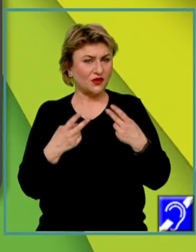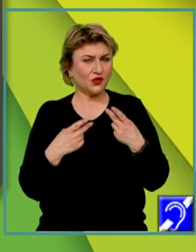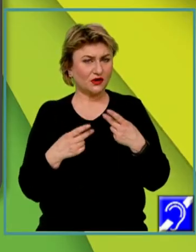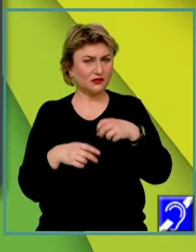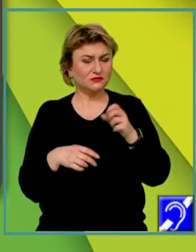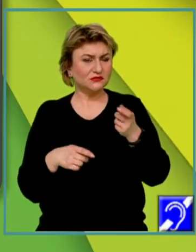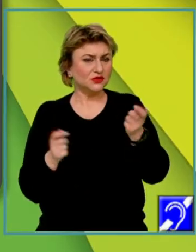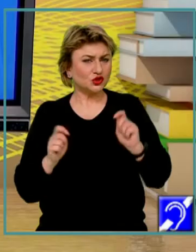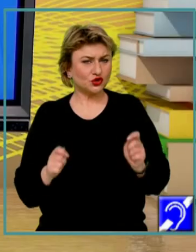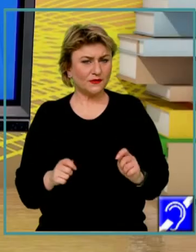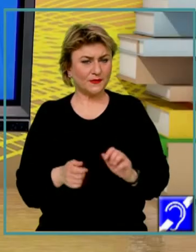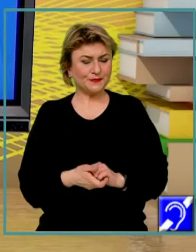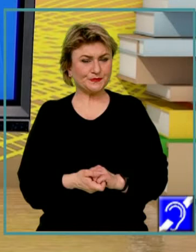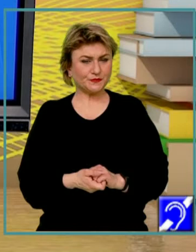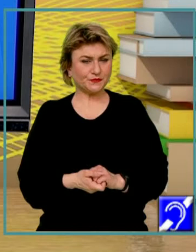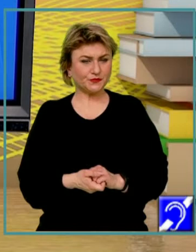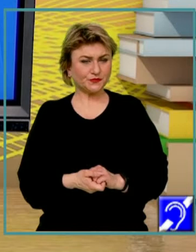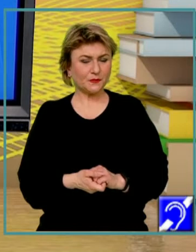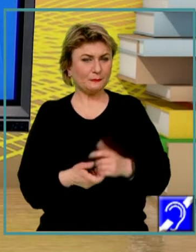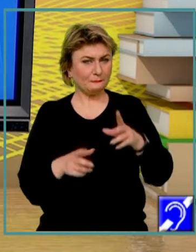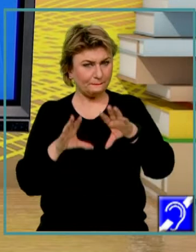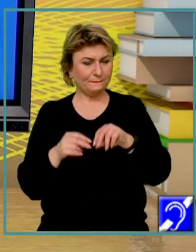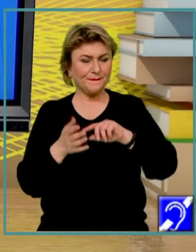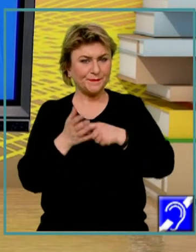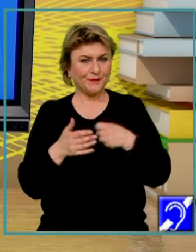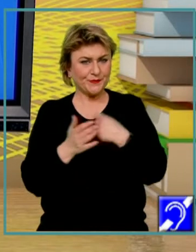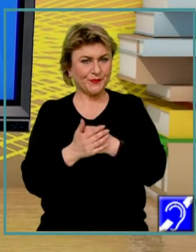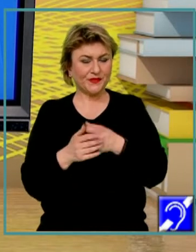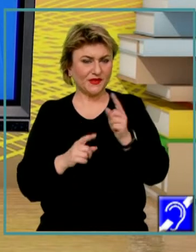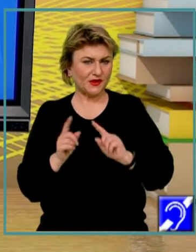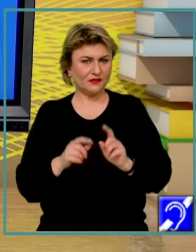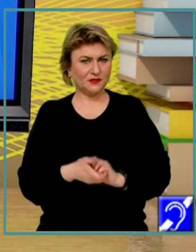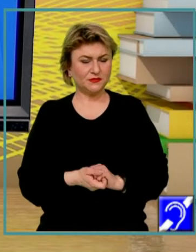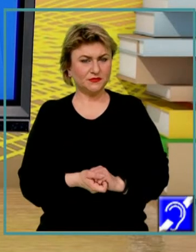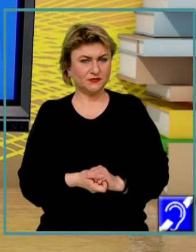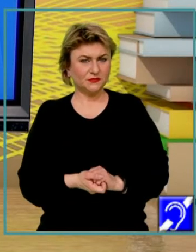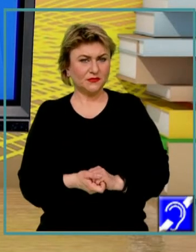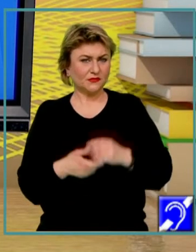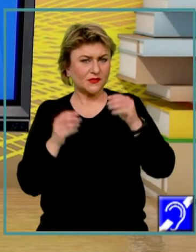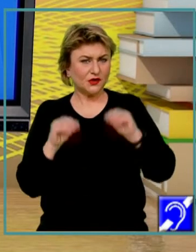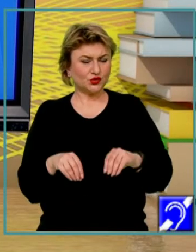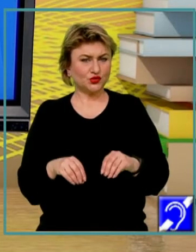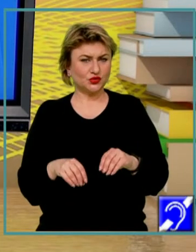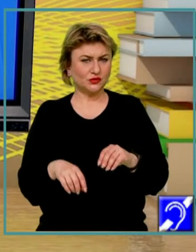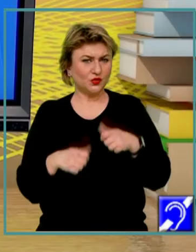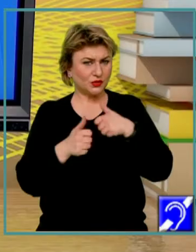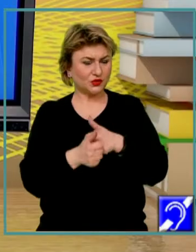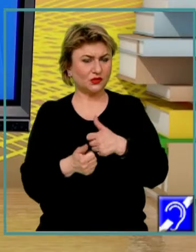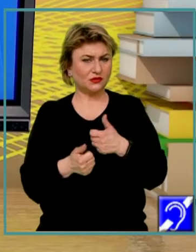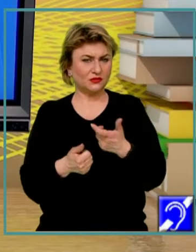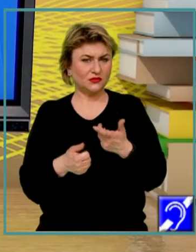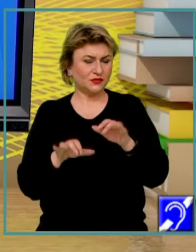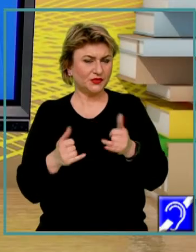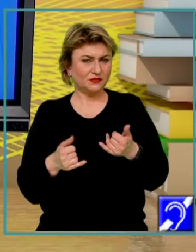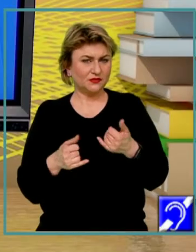O mică observație. Veți primi punctajul maxim dacă veți atinge următoarele criterii.